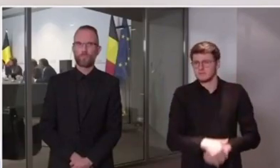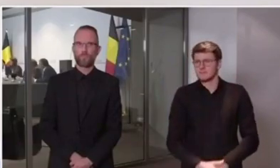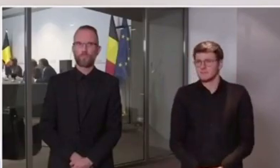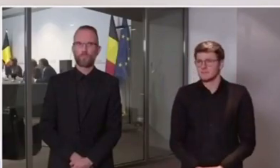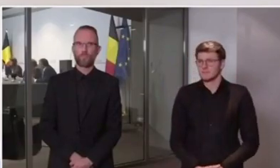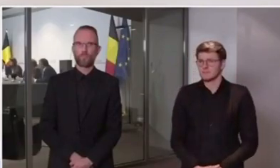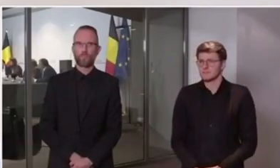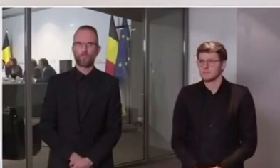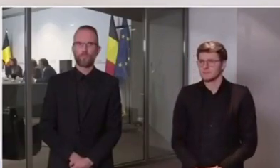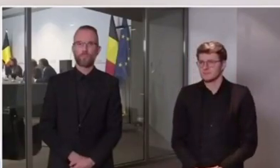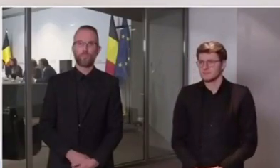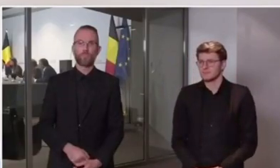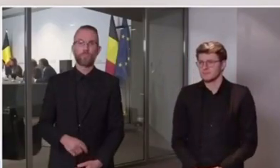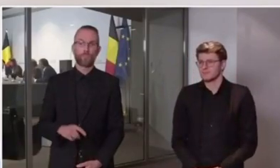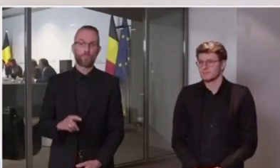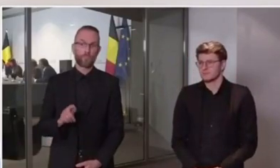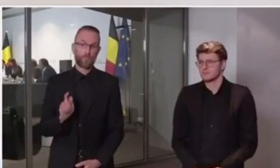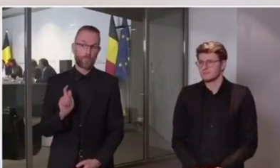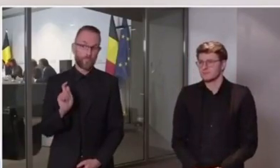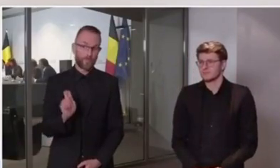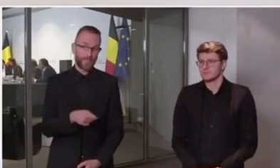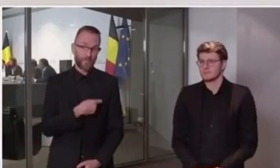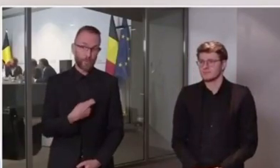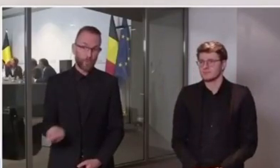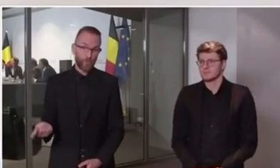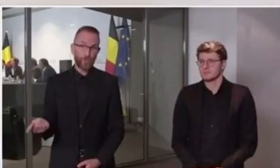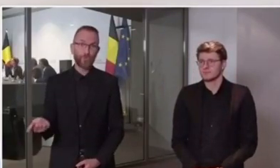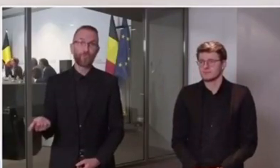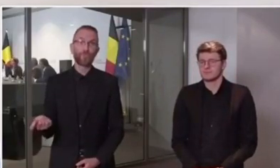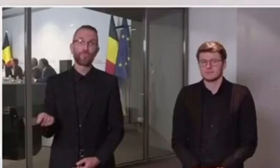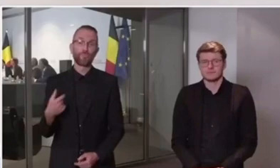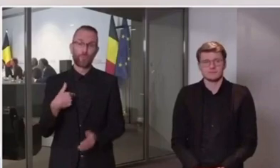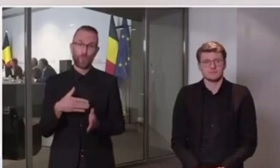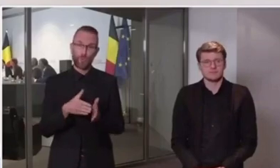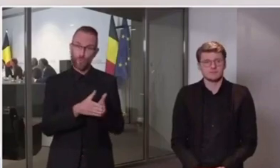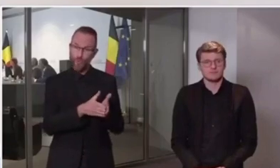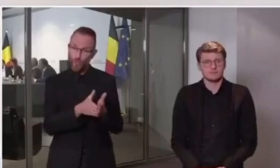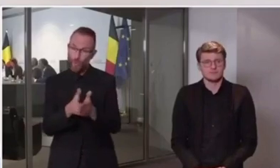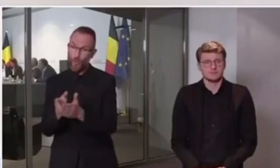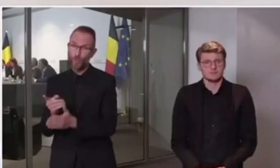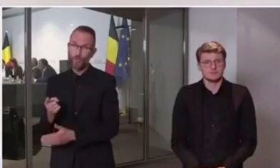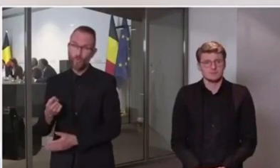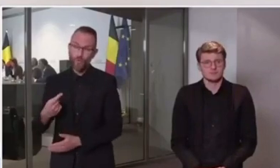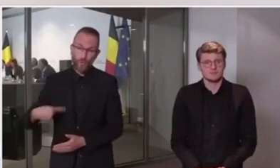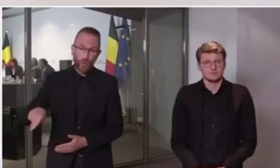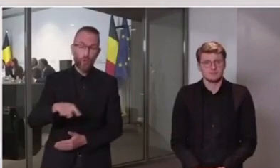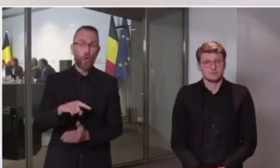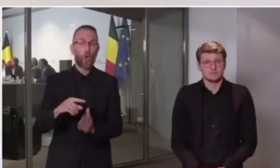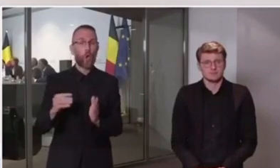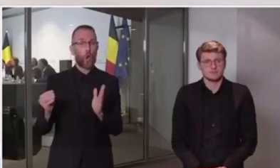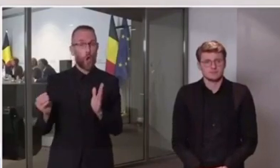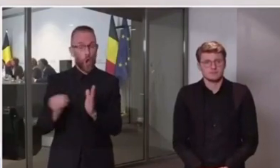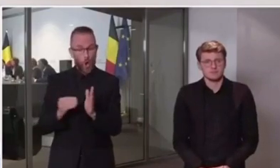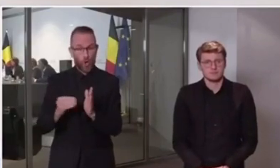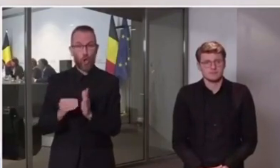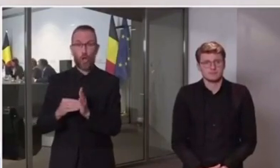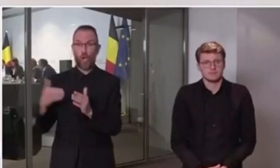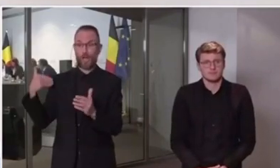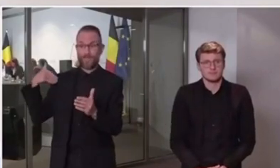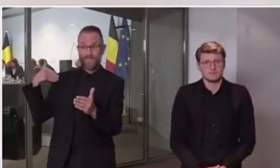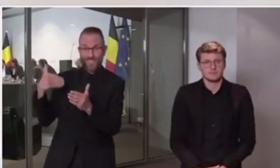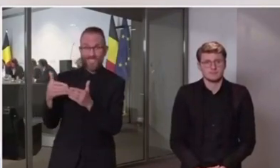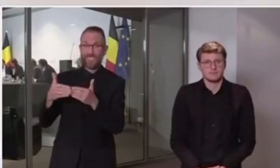Encore, toujours et surtout sur votre civisme et votre bon sens. Par exemple, si vous voyez